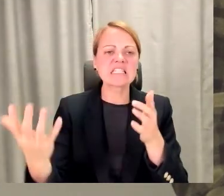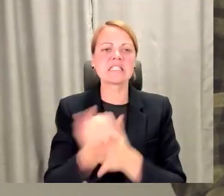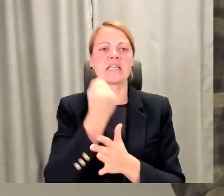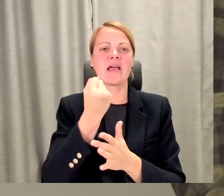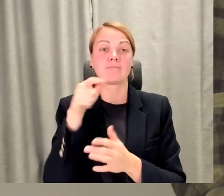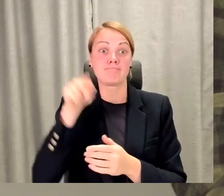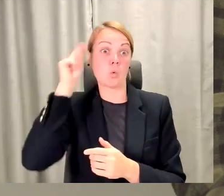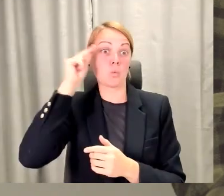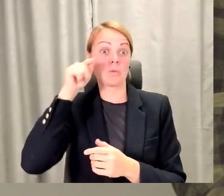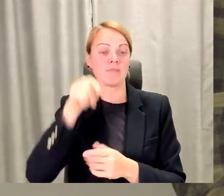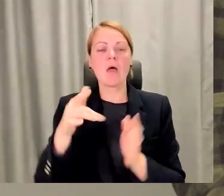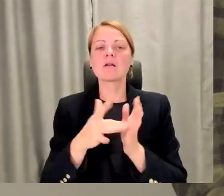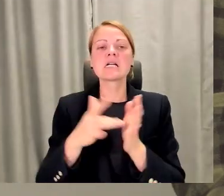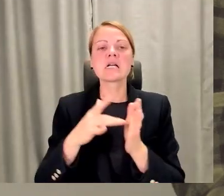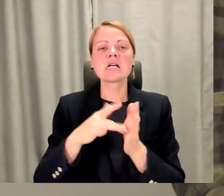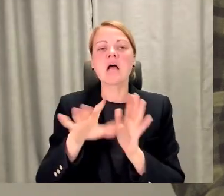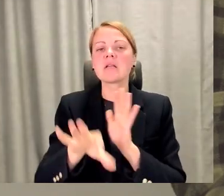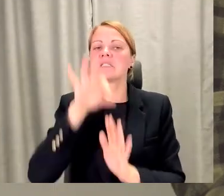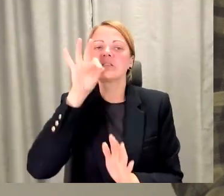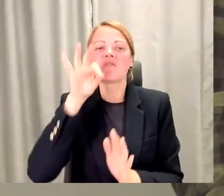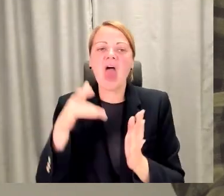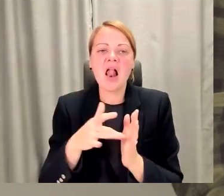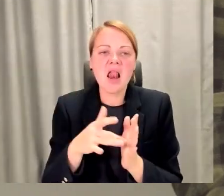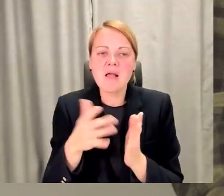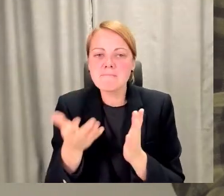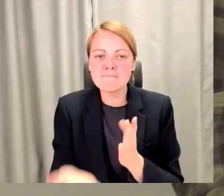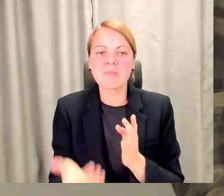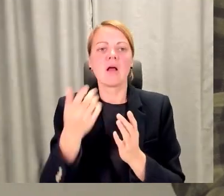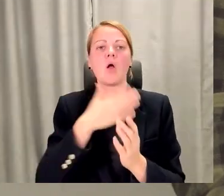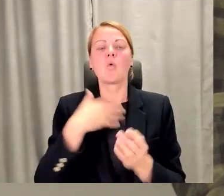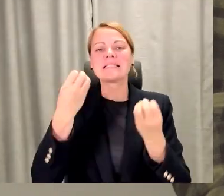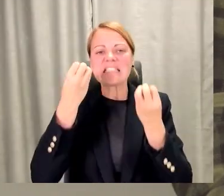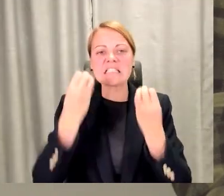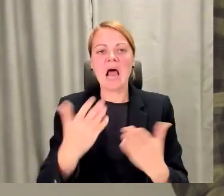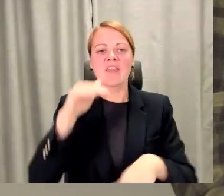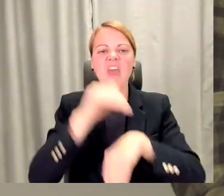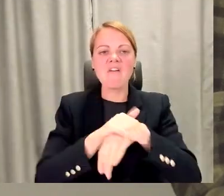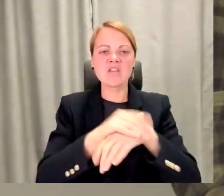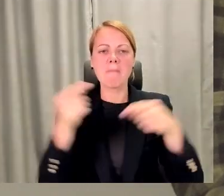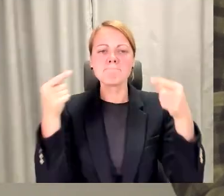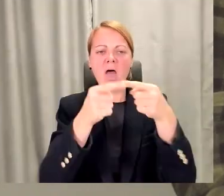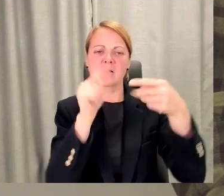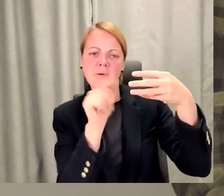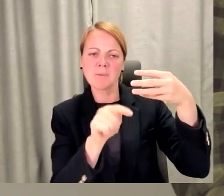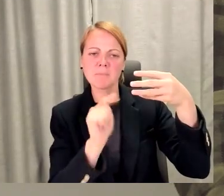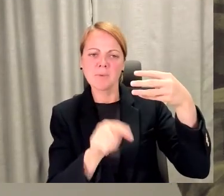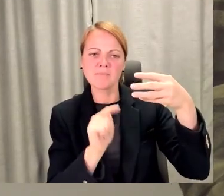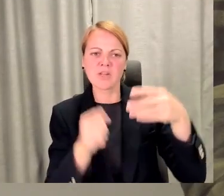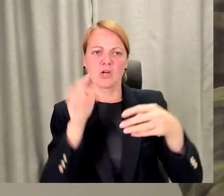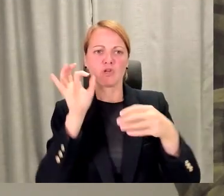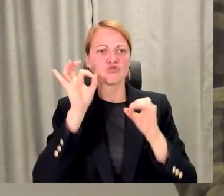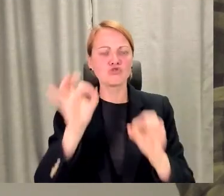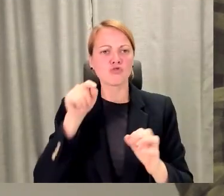vispār ir tā izvēle. Ļoti skaidri definēti tie mērķi, kāpēc iet mācīties tieši šo vai šo. Tā kā